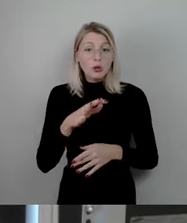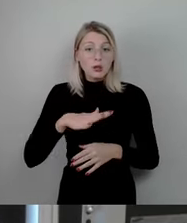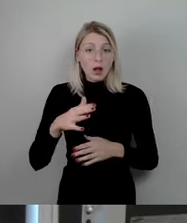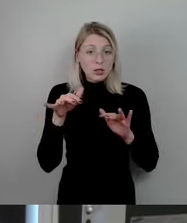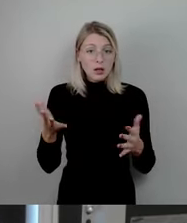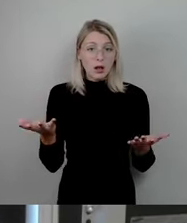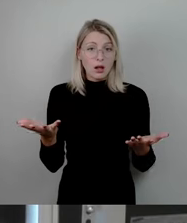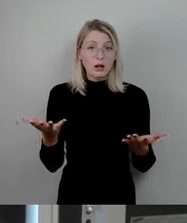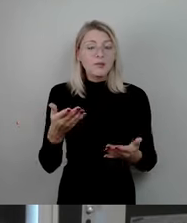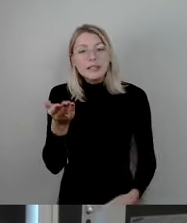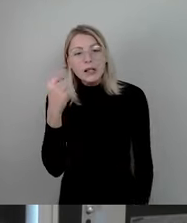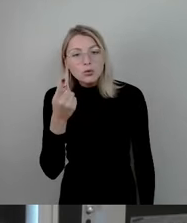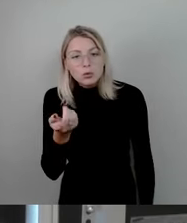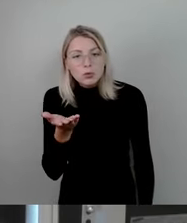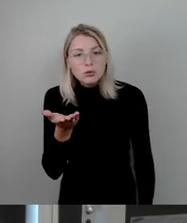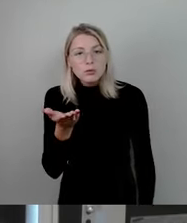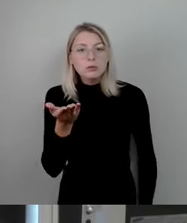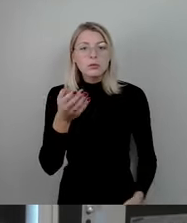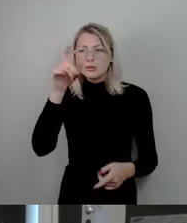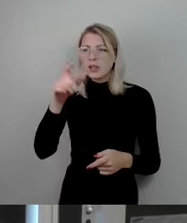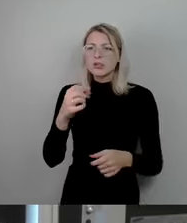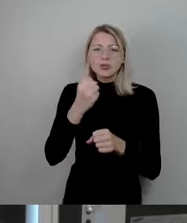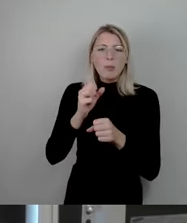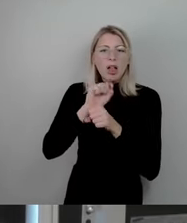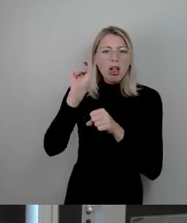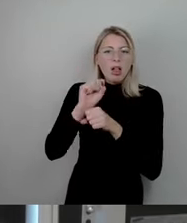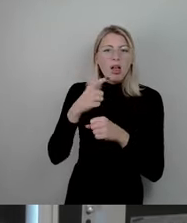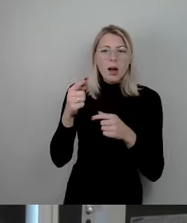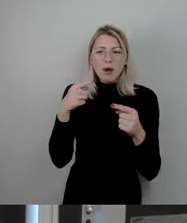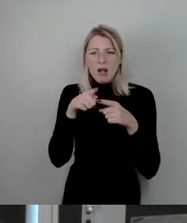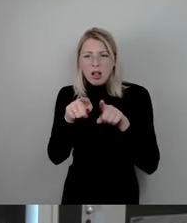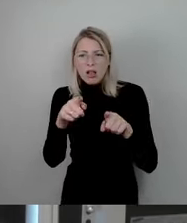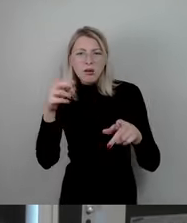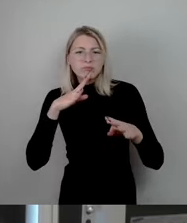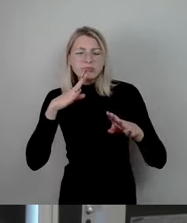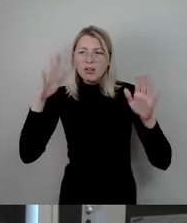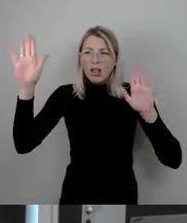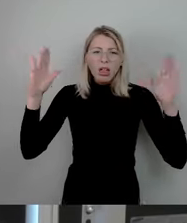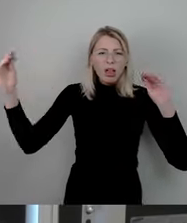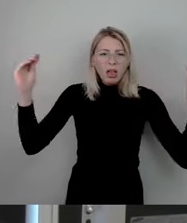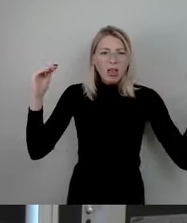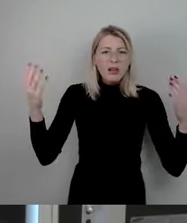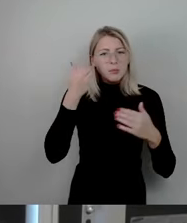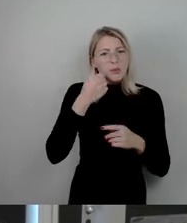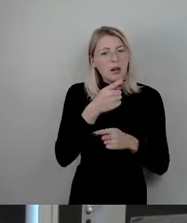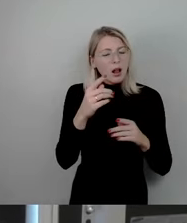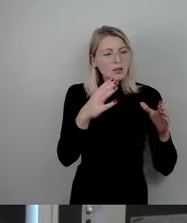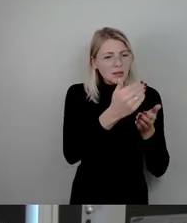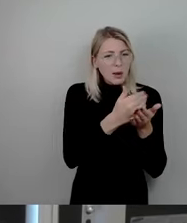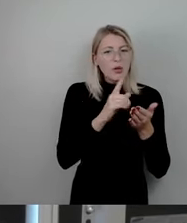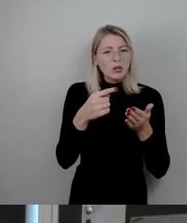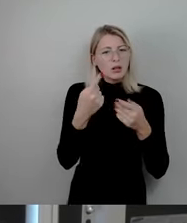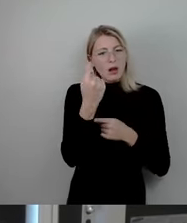Bitte. Irgendjemand ruft dazwischen, aber es sind so viele gleichzeitig. Könnt ihr euch sammeln? Und einer trägt es gesammelt vor, damit ich die Frage beantworten kann.